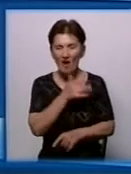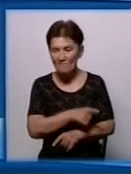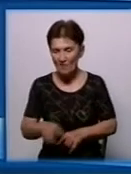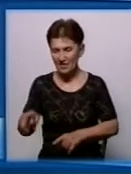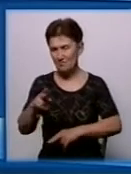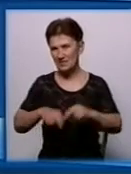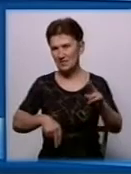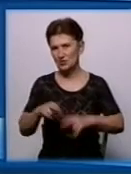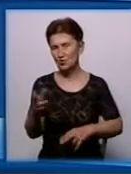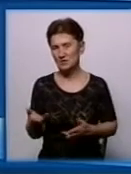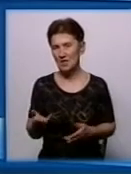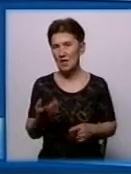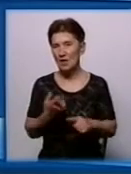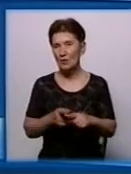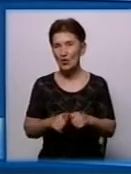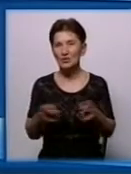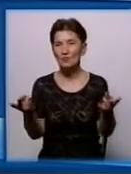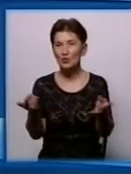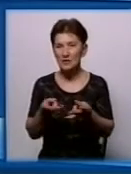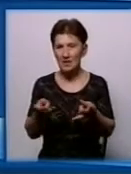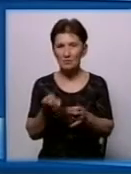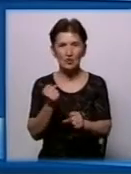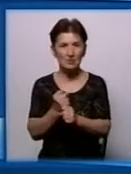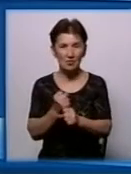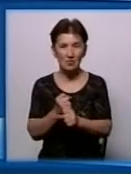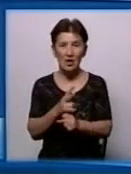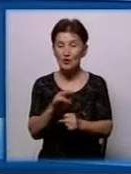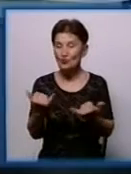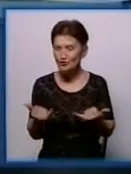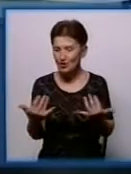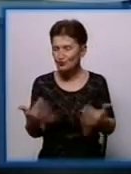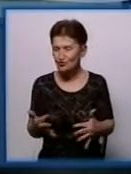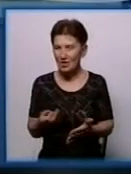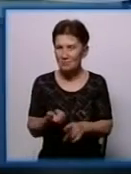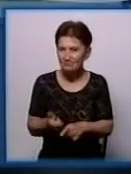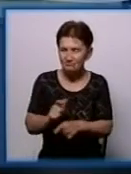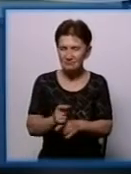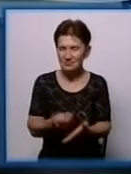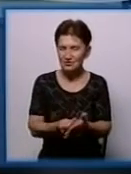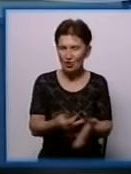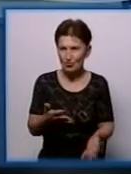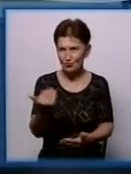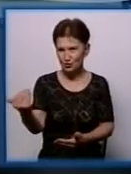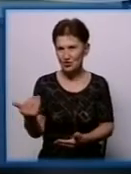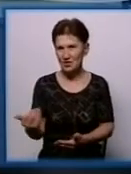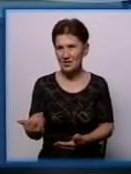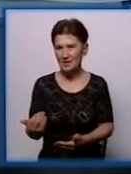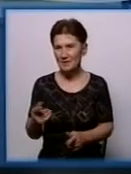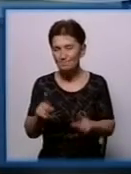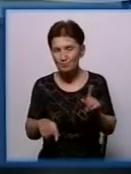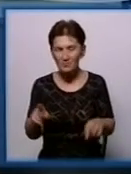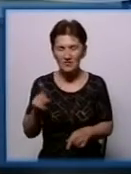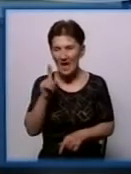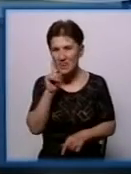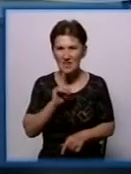Тепер їм необхідно те ж саме зробити, але це набагато вже дорожче і, скажімо, деякі незручності їм